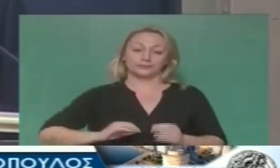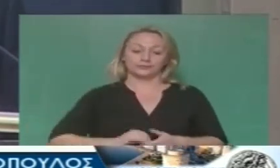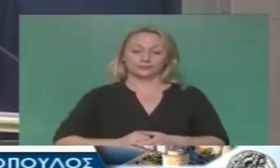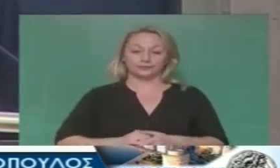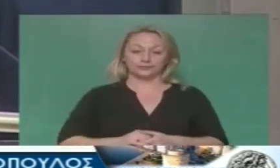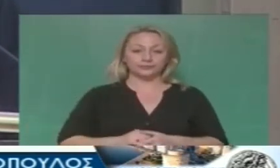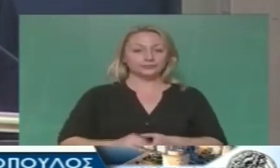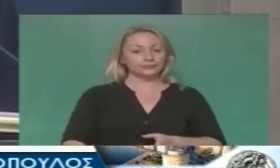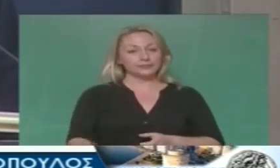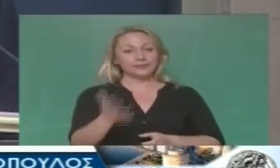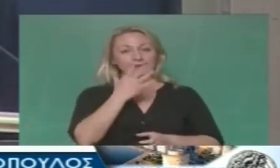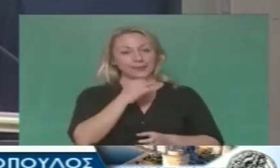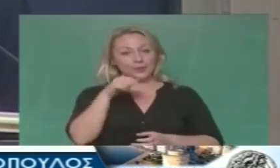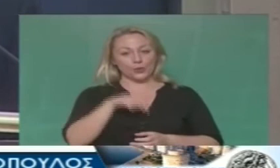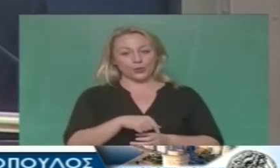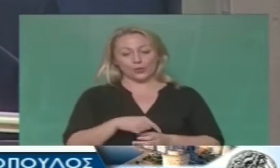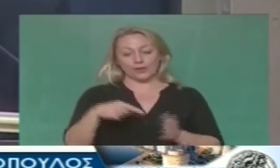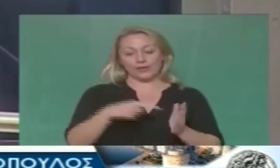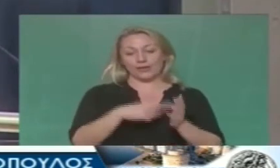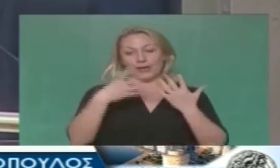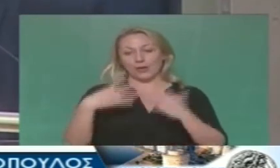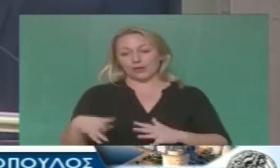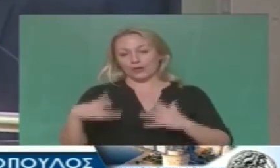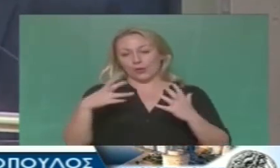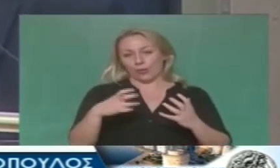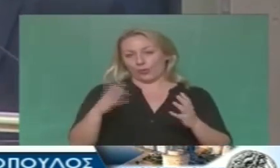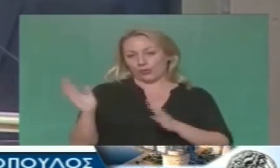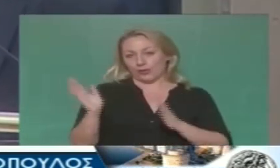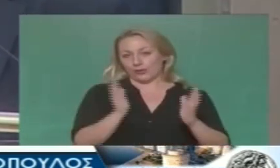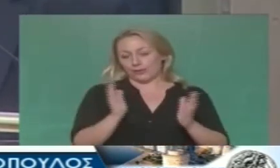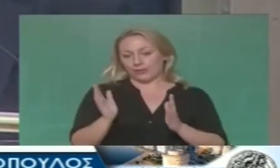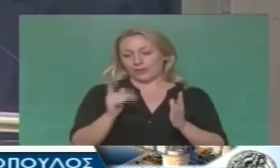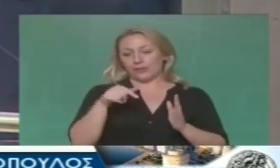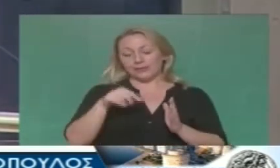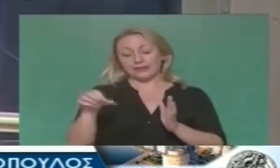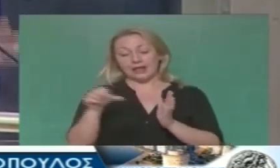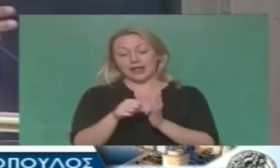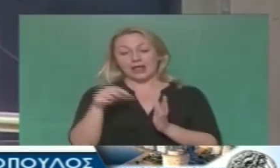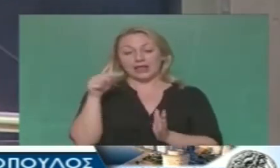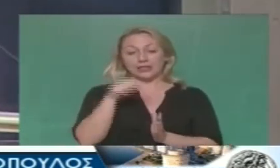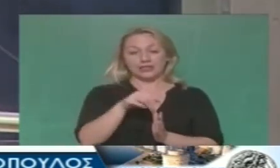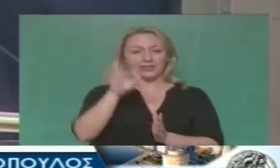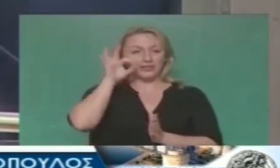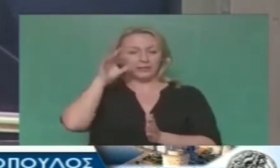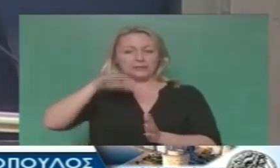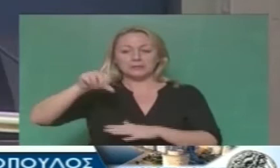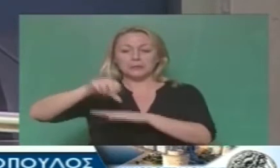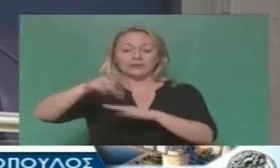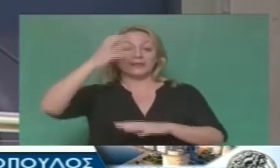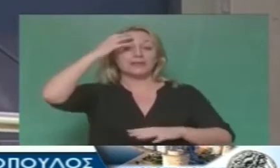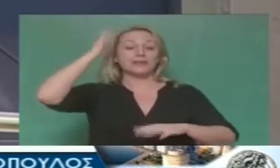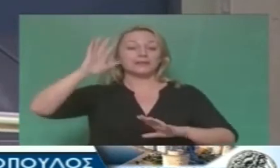Γιατί κύριοι, στη δεκαετία το 80 υπόθηκε και από άλλο μιλητή. Στην Αθήνα, σε Βθαλονίκη δεν θυμάμαι σε άλλες πόλεις.